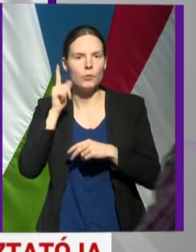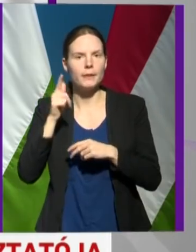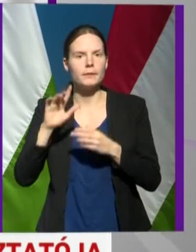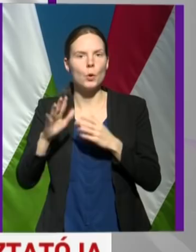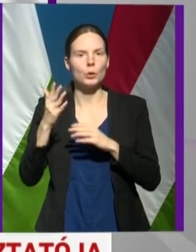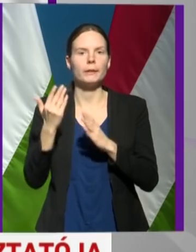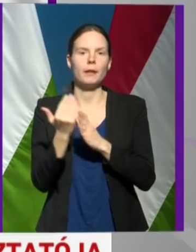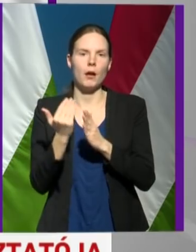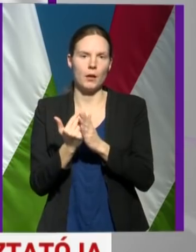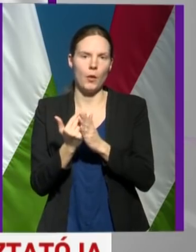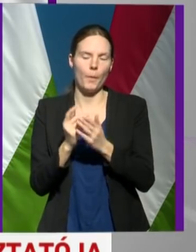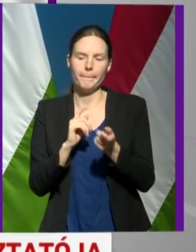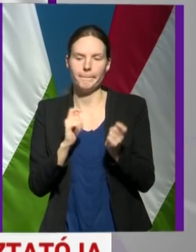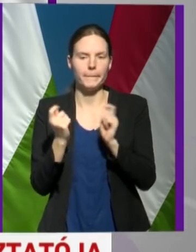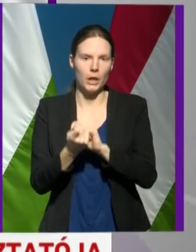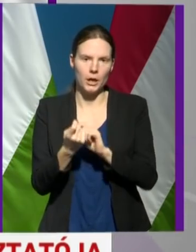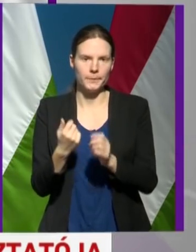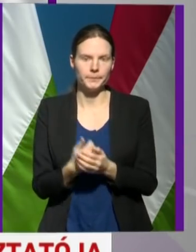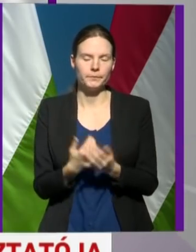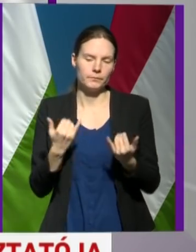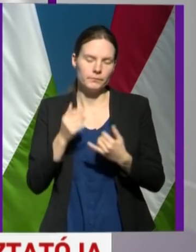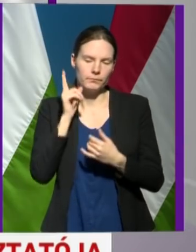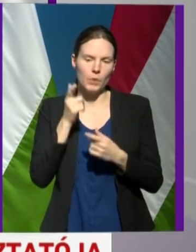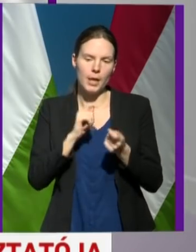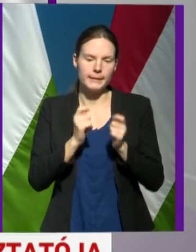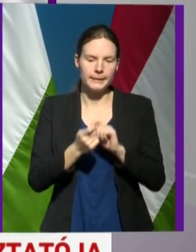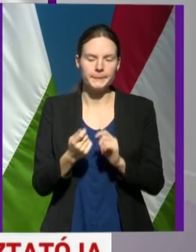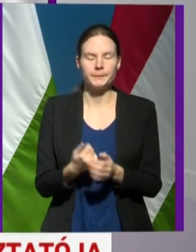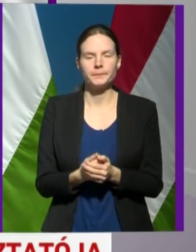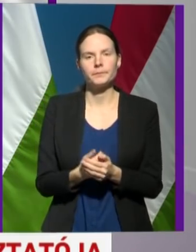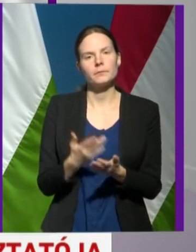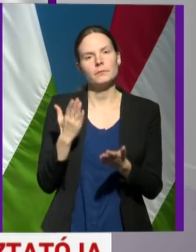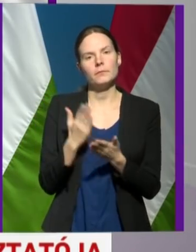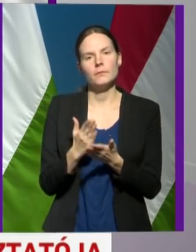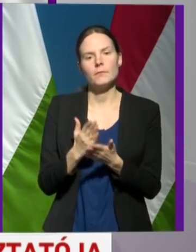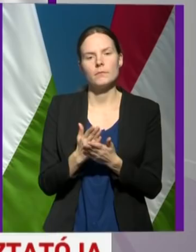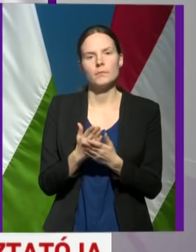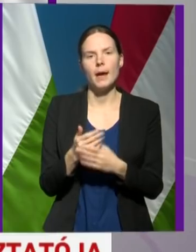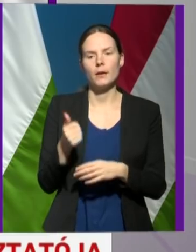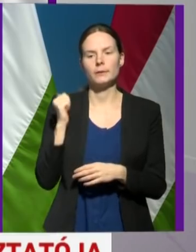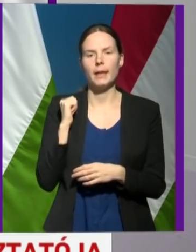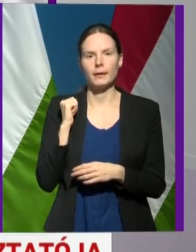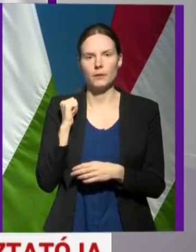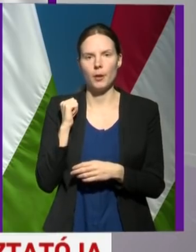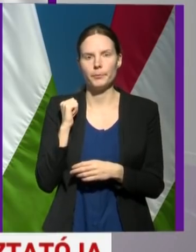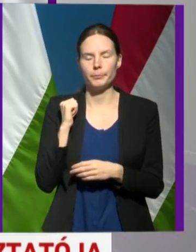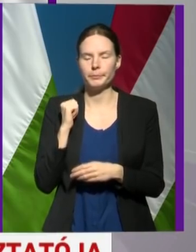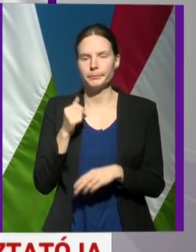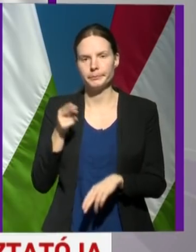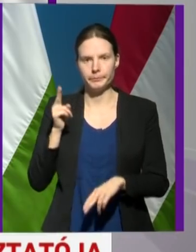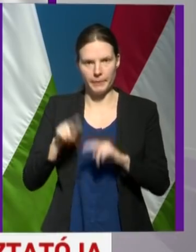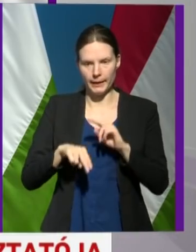a mai nap folyamán fog. Már elkészült a tegnapi nap folyamán a